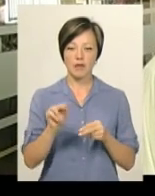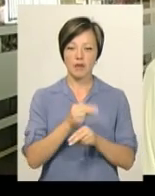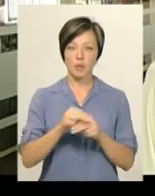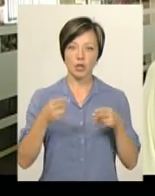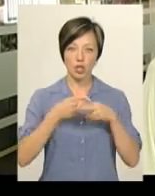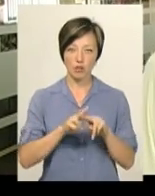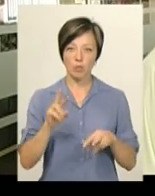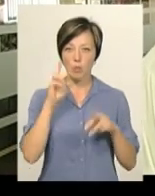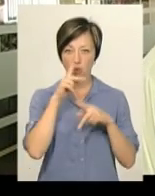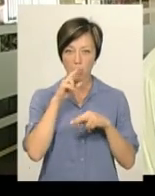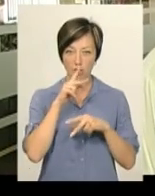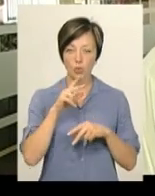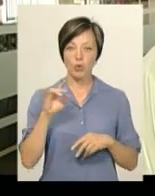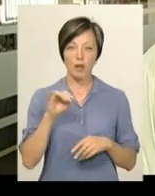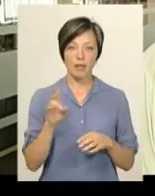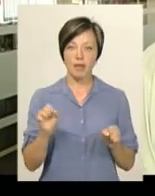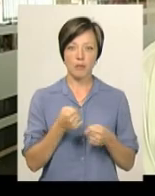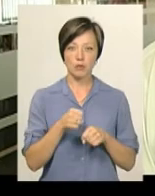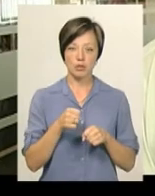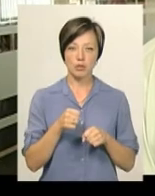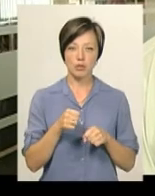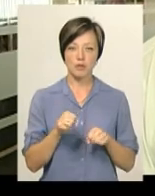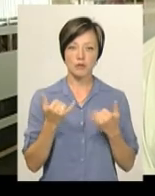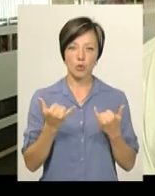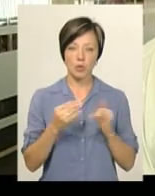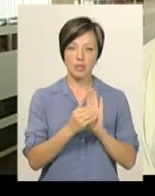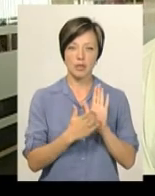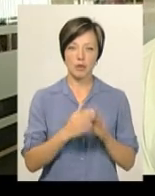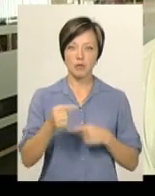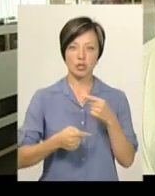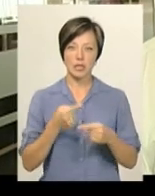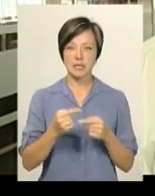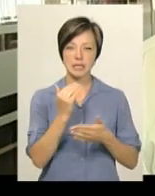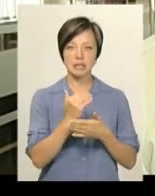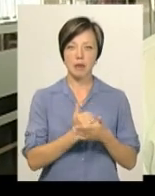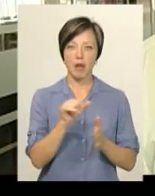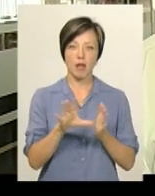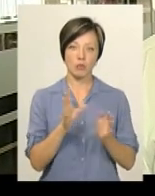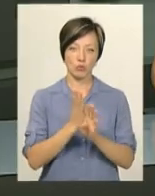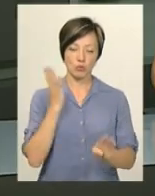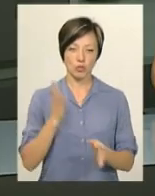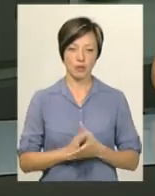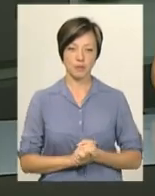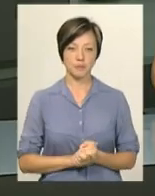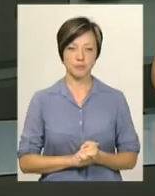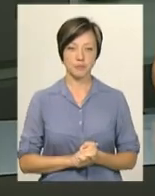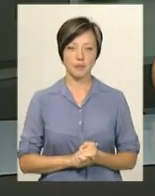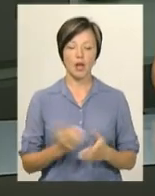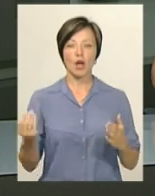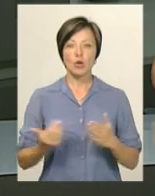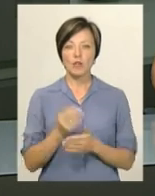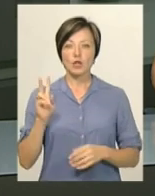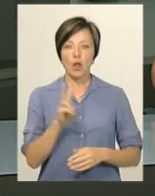технічну помилку неможливості сьогодні запису через систему електронної черги. Новий